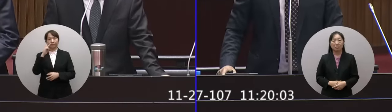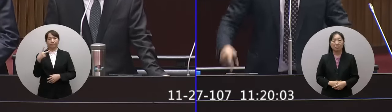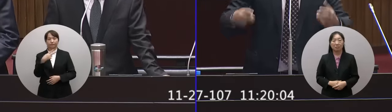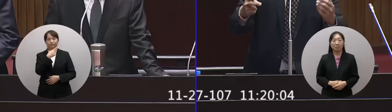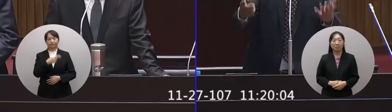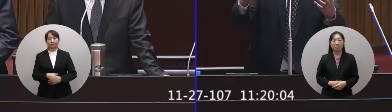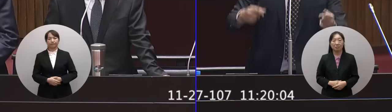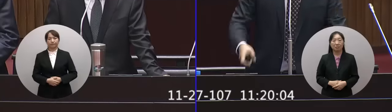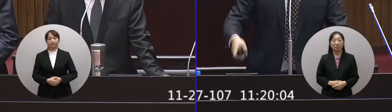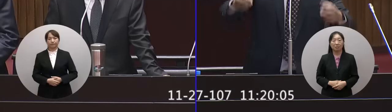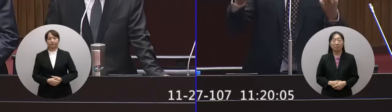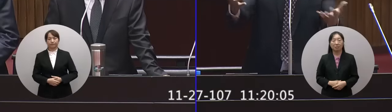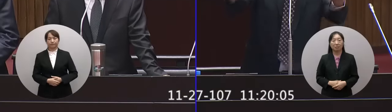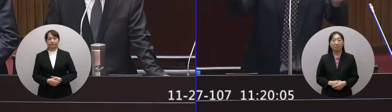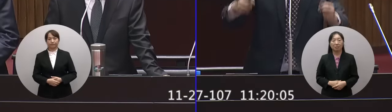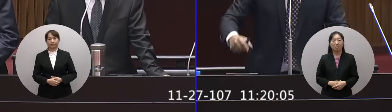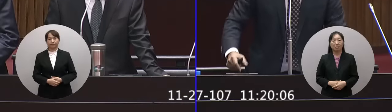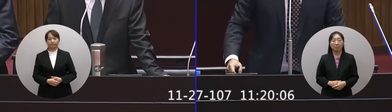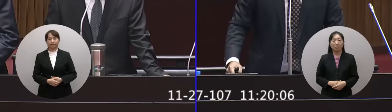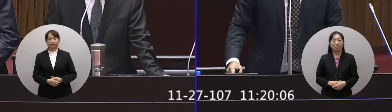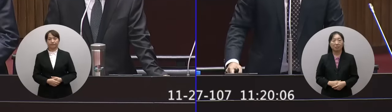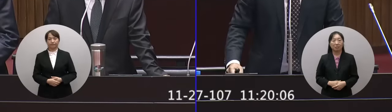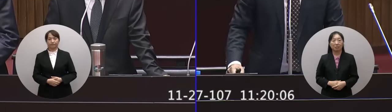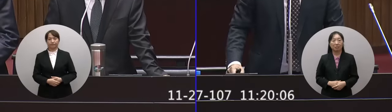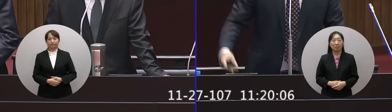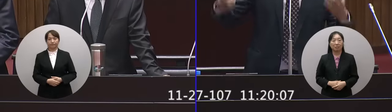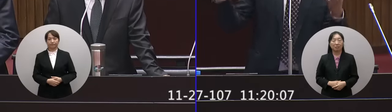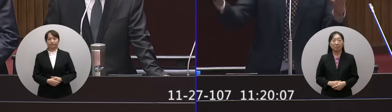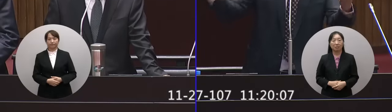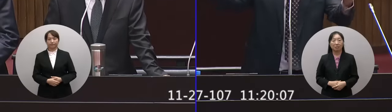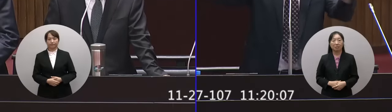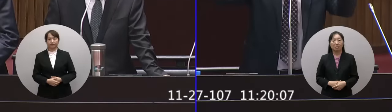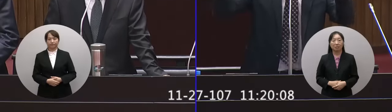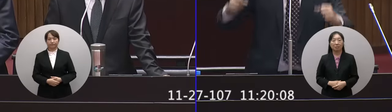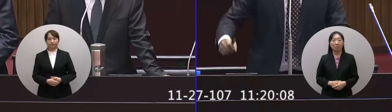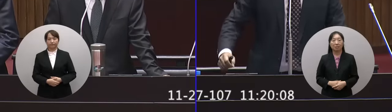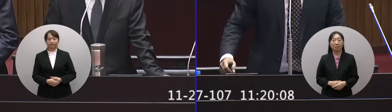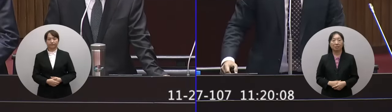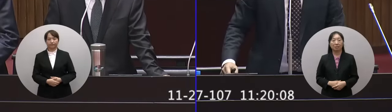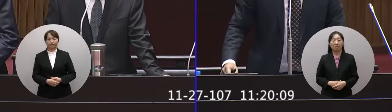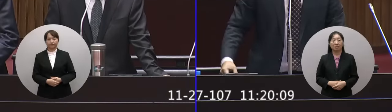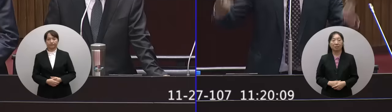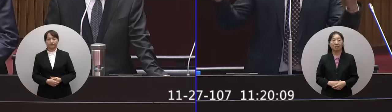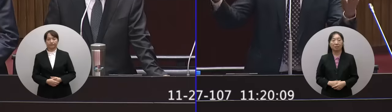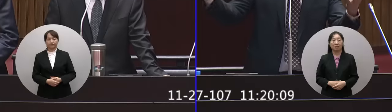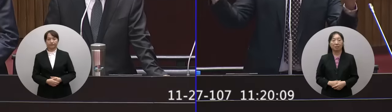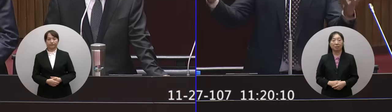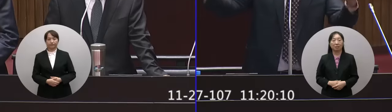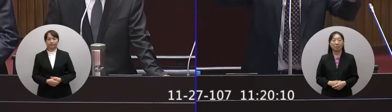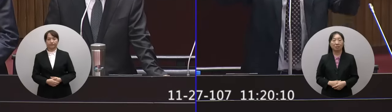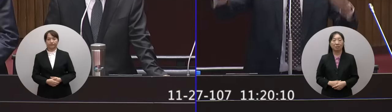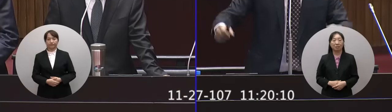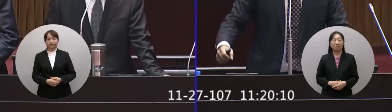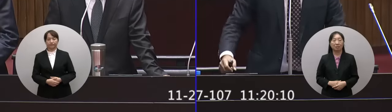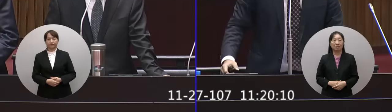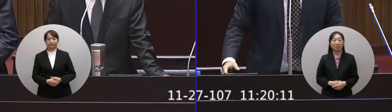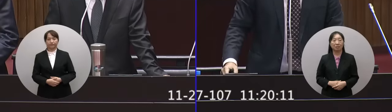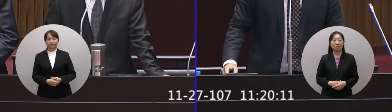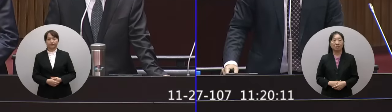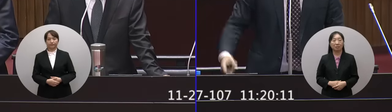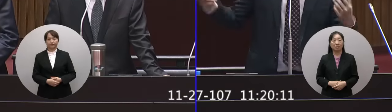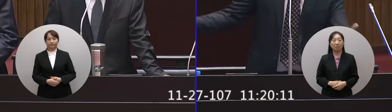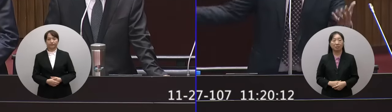對啊我們直接跟你講說沒有料他沒有料他怎麼保養誰確定不買料了